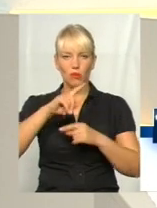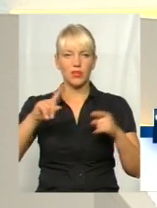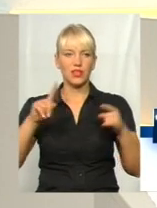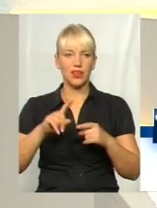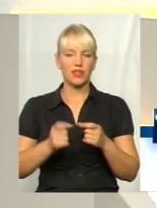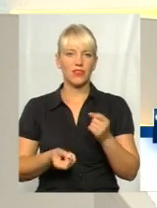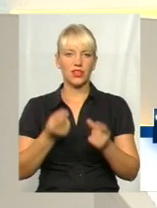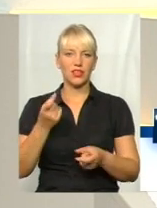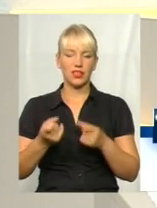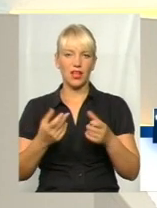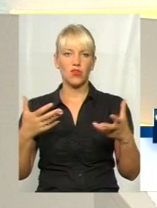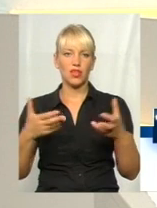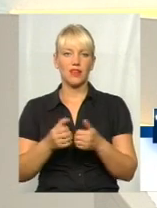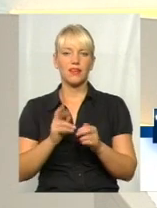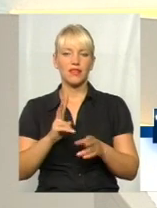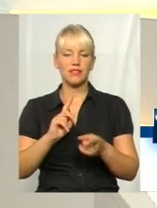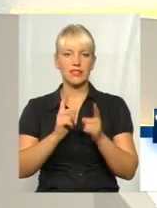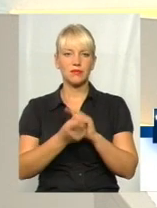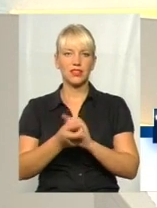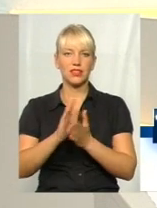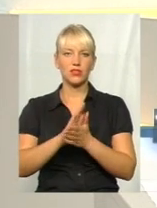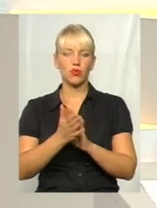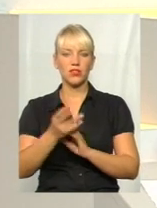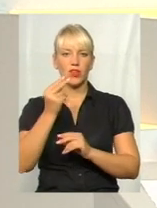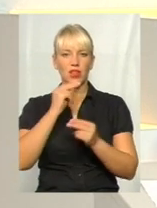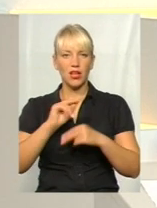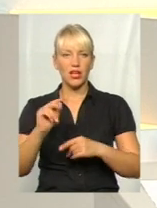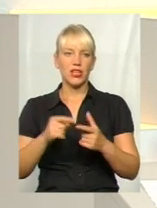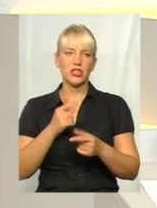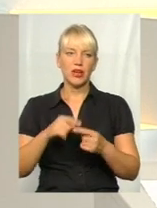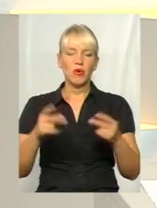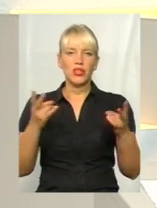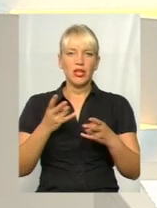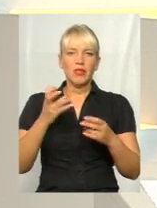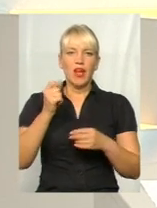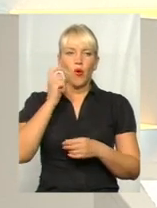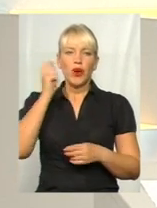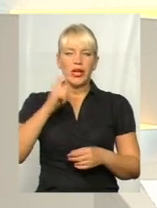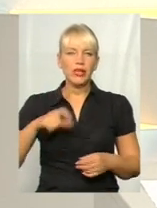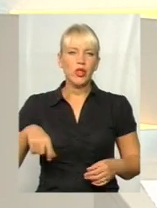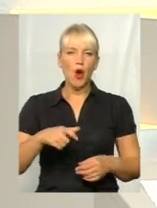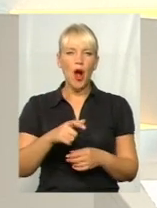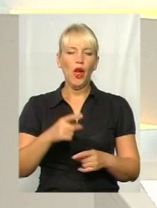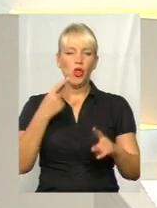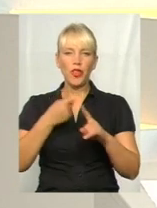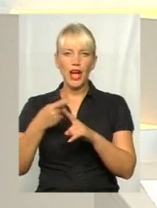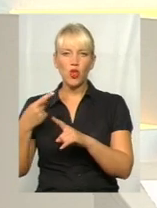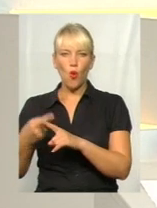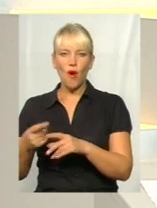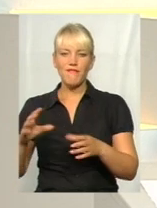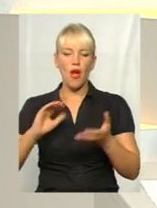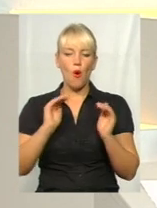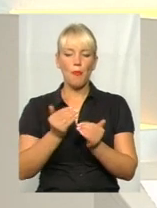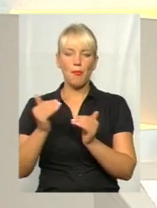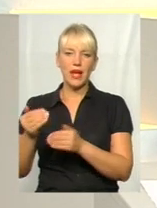пригоди. Отож, як змінити ситуацію на краще? Чи потрібні на українських дорогах додаткові обмеження? Та хто і що